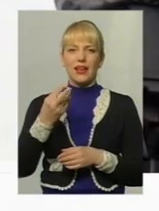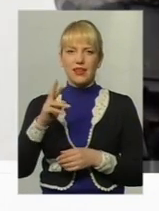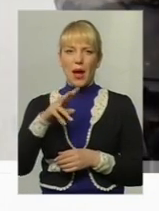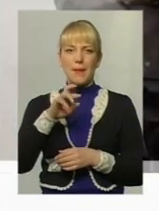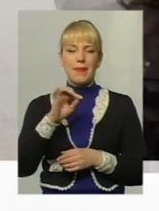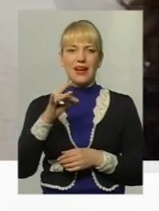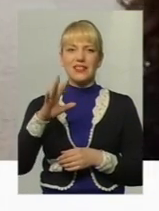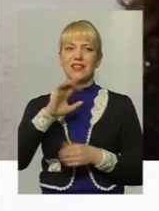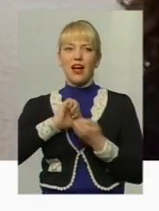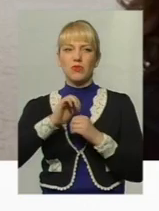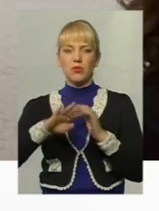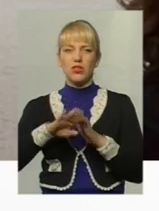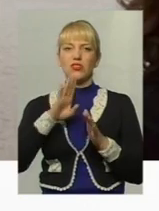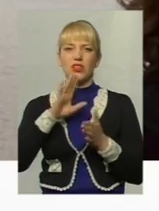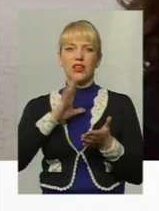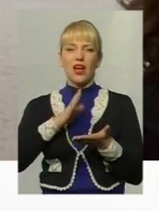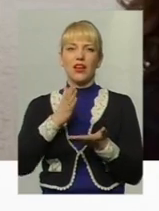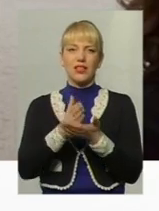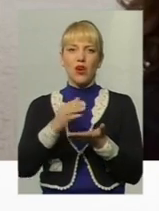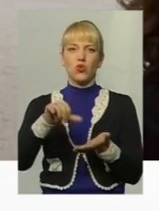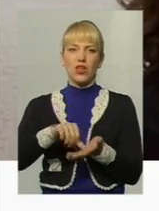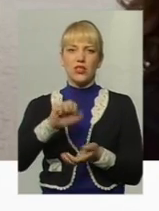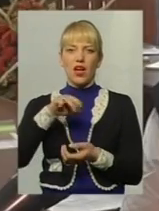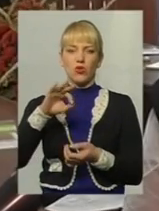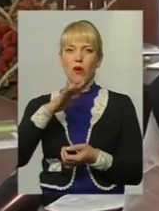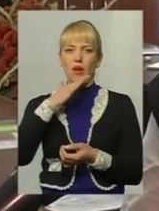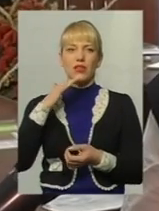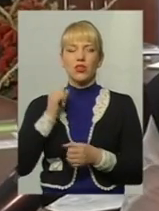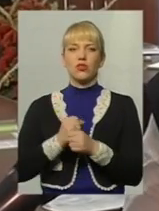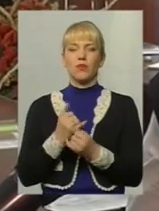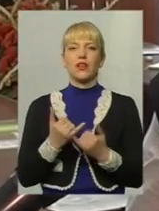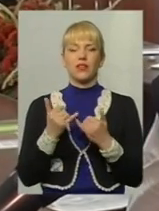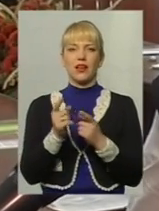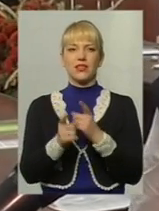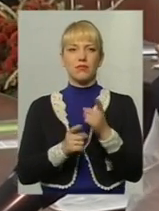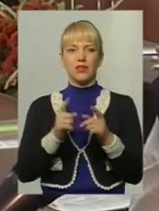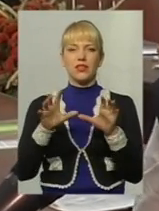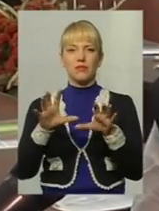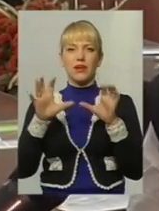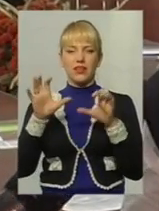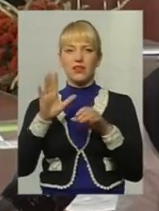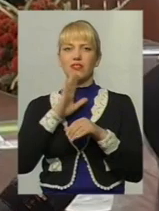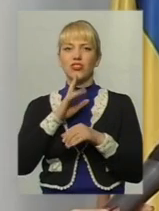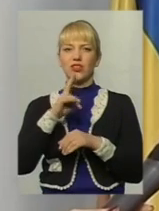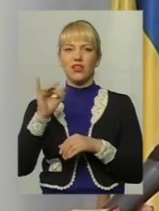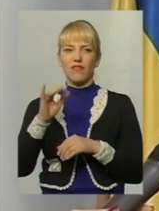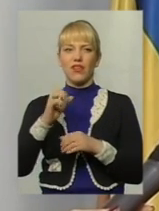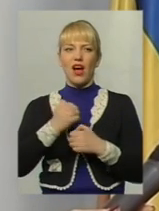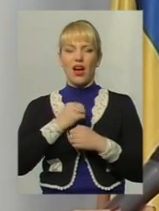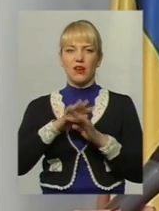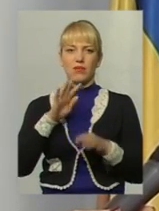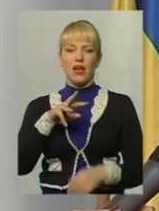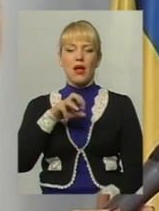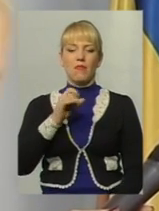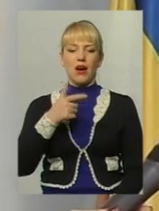яка є учасником АТОМ, яка дуже багато зробила взагалі для зміни сприйняття жінки в армії. Маргарита